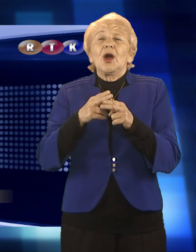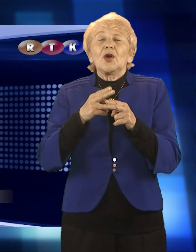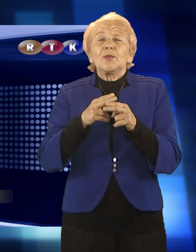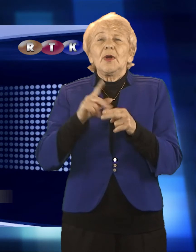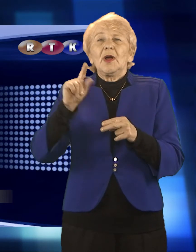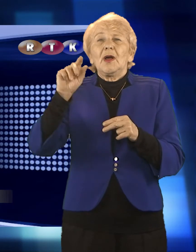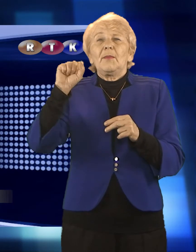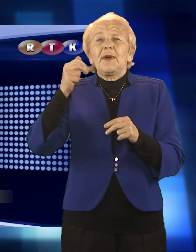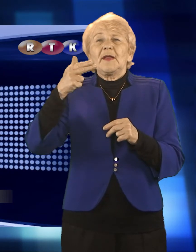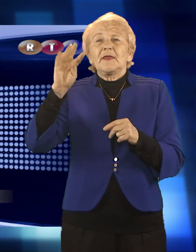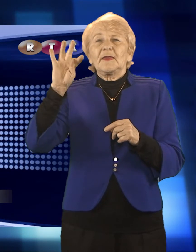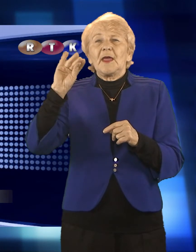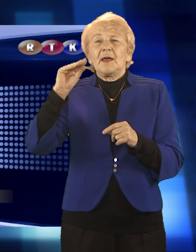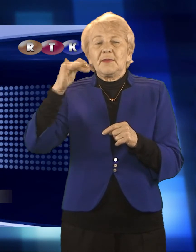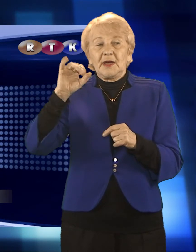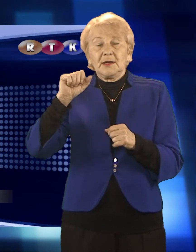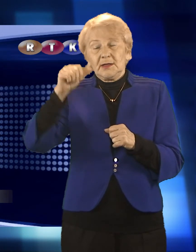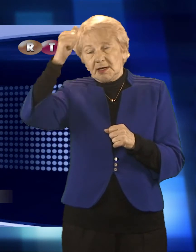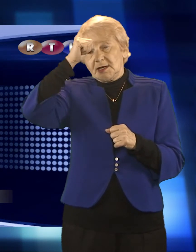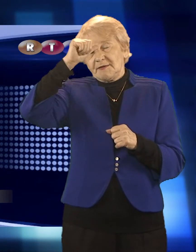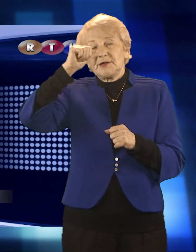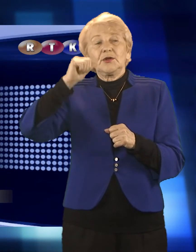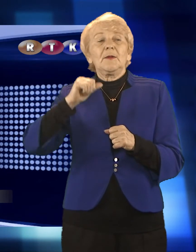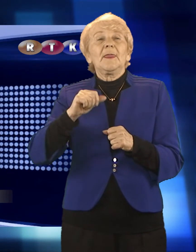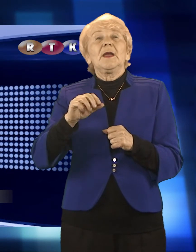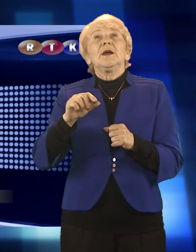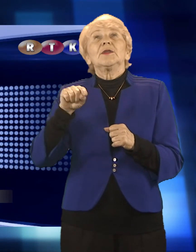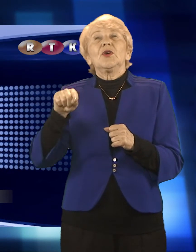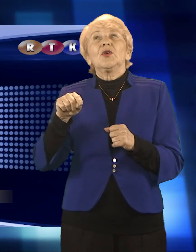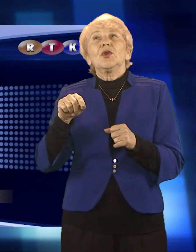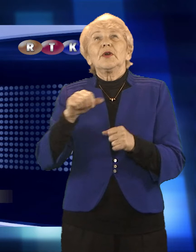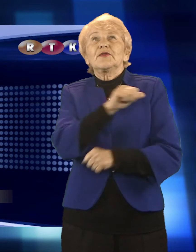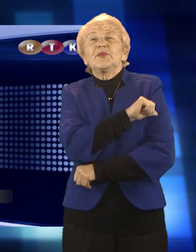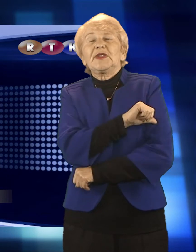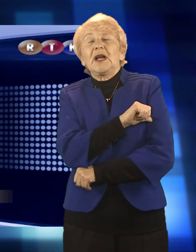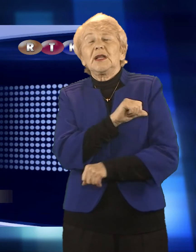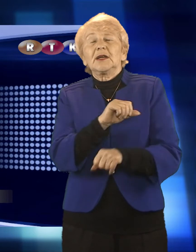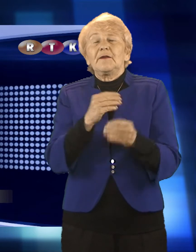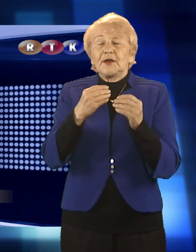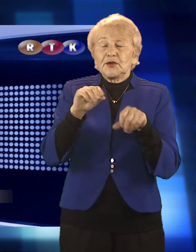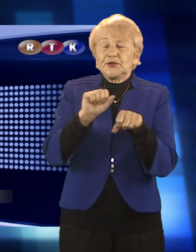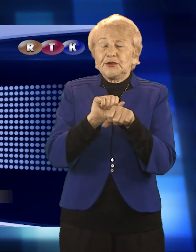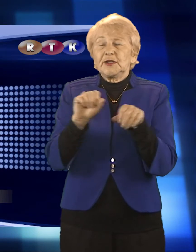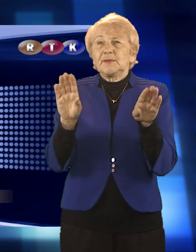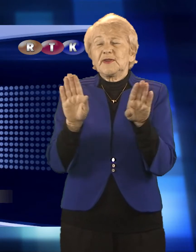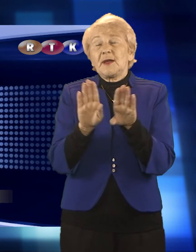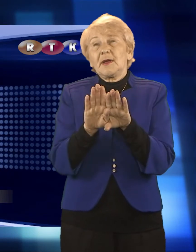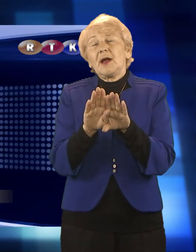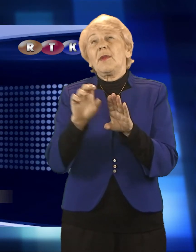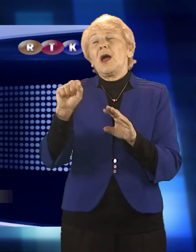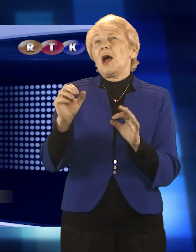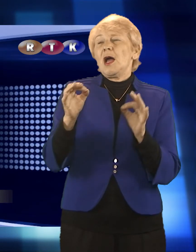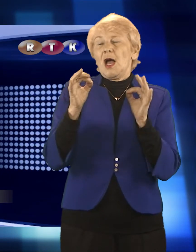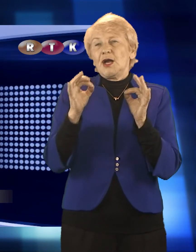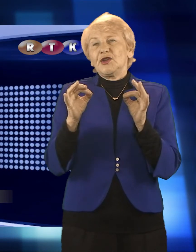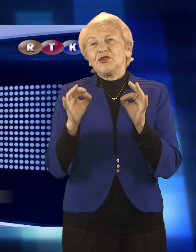walczy z wirusem na pierwszej linii frontu. Dzisiaj przyjrzyjmy się natomiast działalności Raciborskiego Hospicjum, które mimo